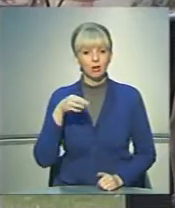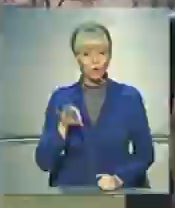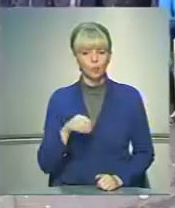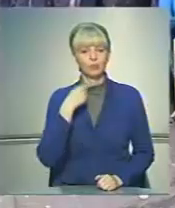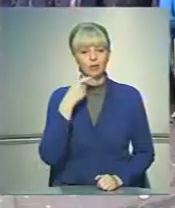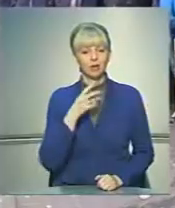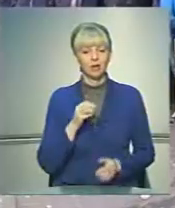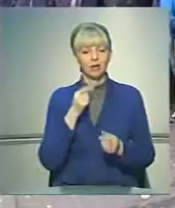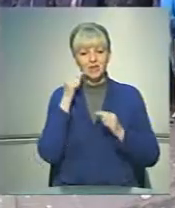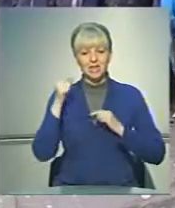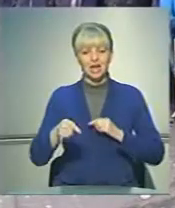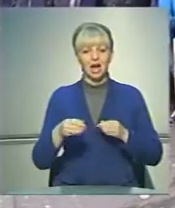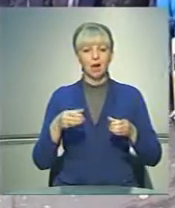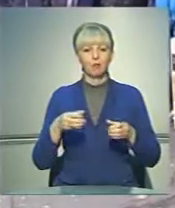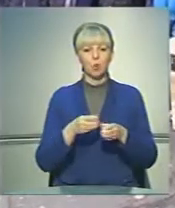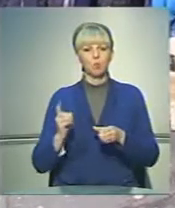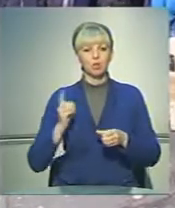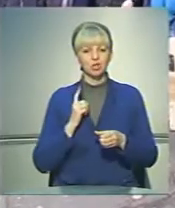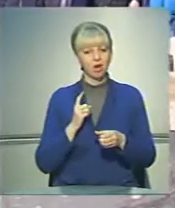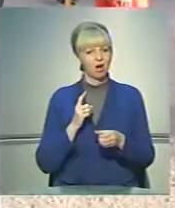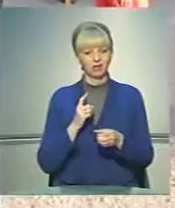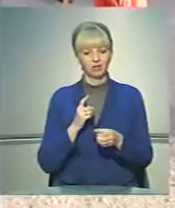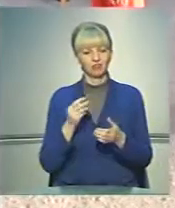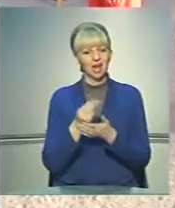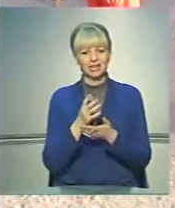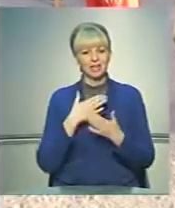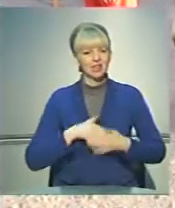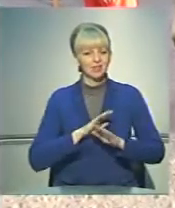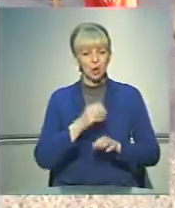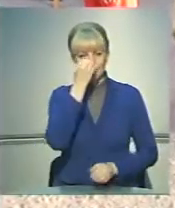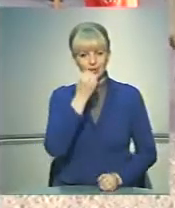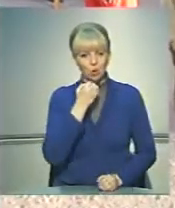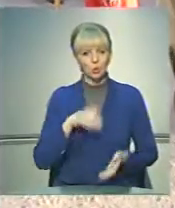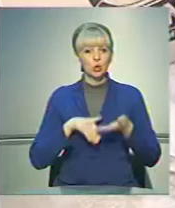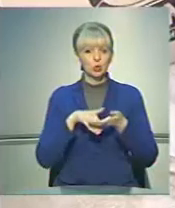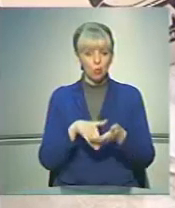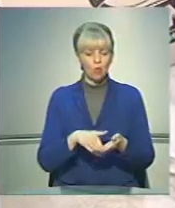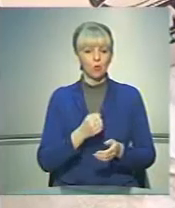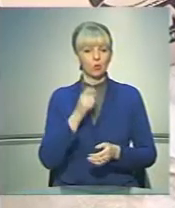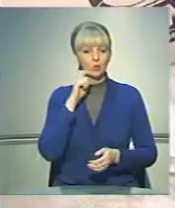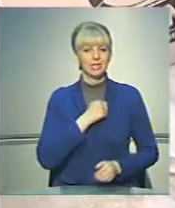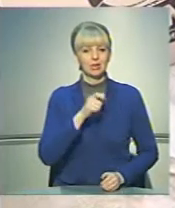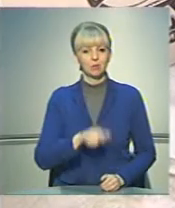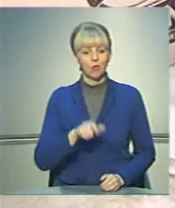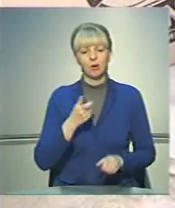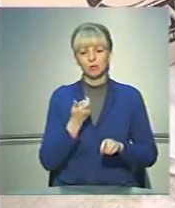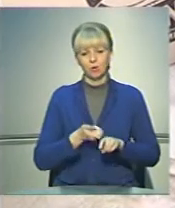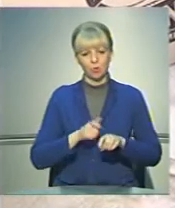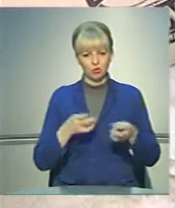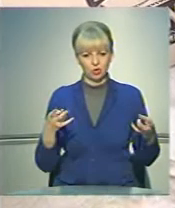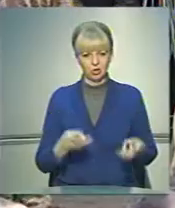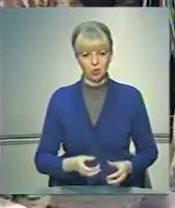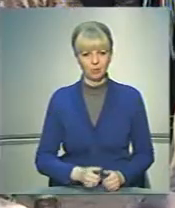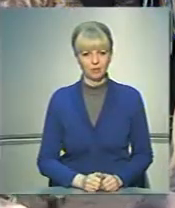Кажуть, на віддалених блокпостах картина не втішна, а тому благодійна допомога українським воякам край необхідна.